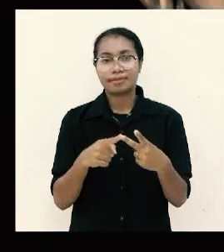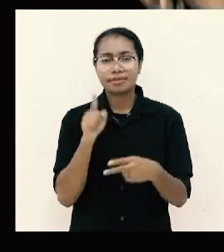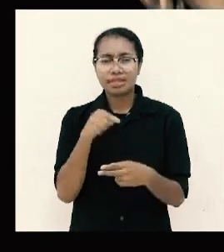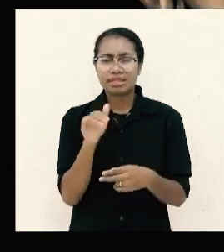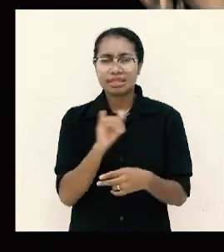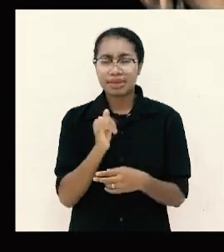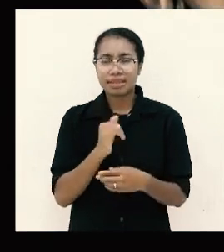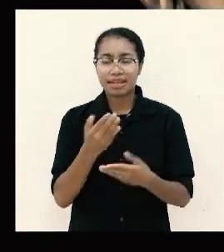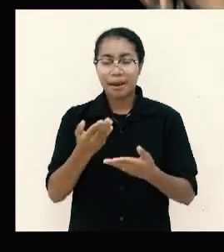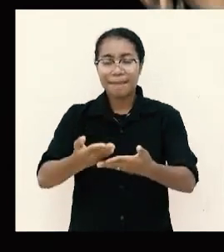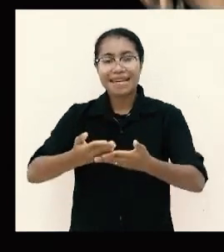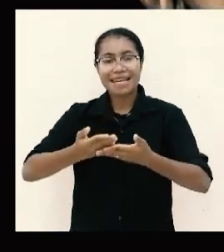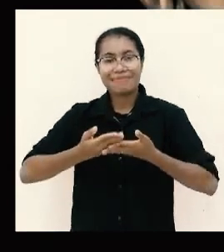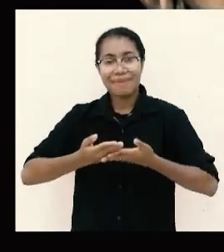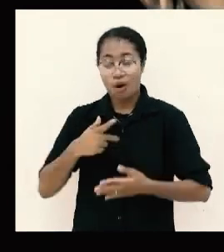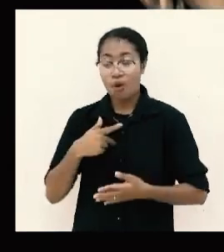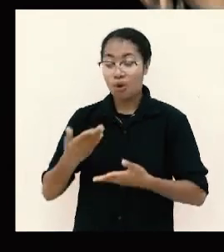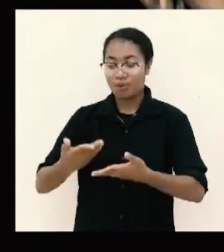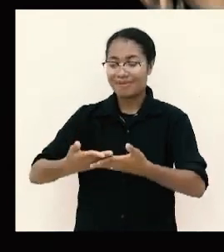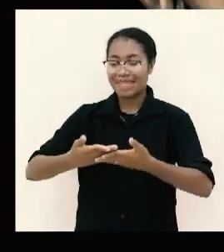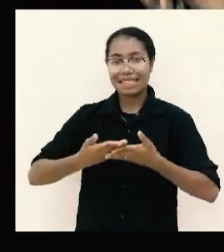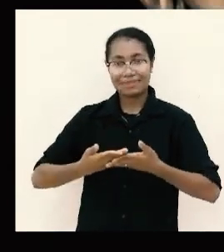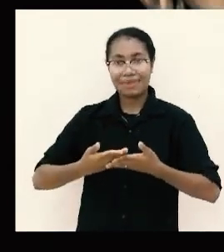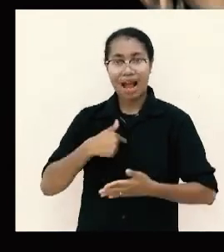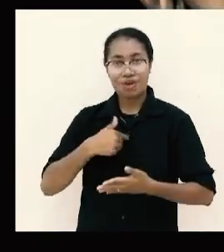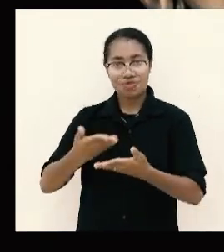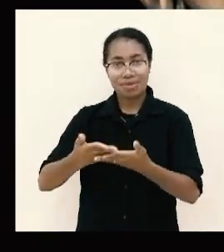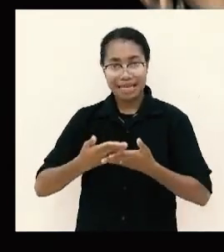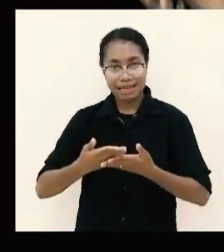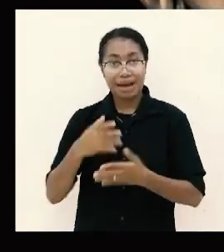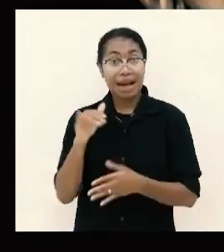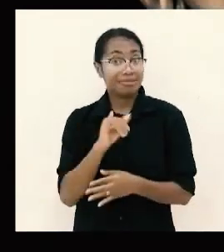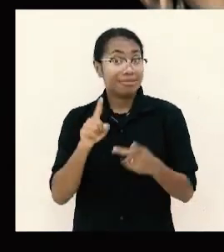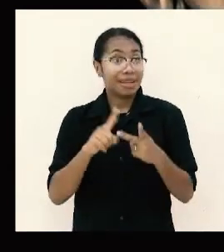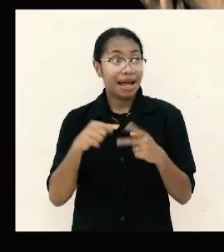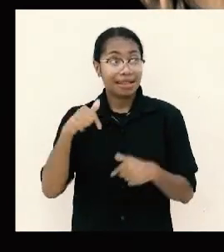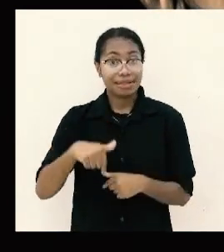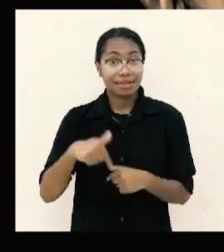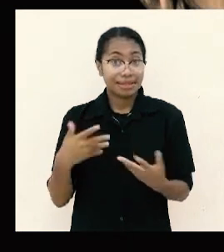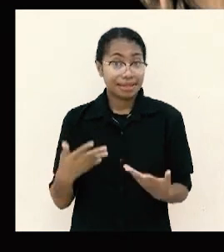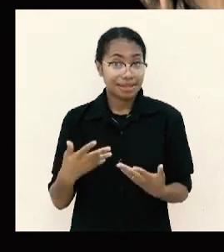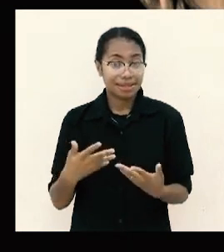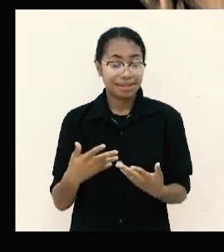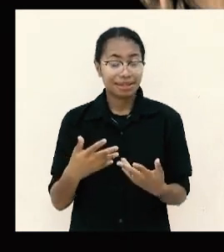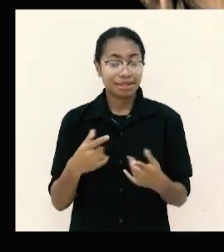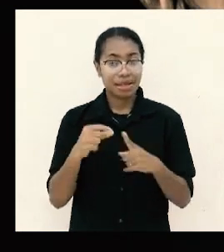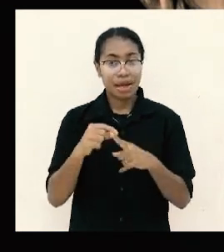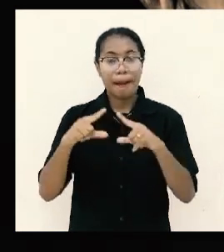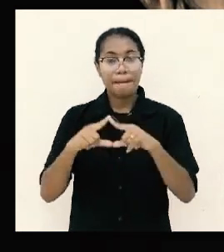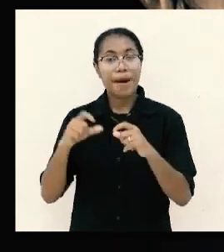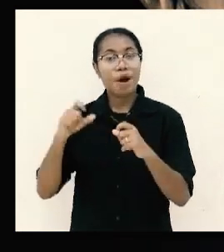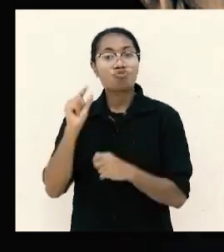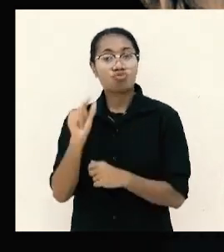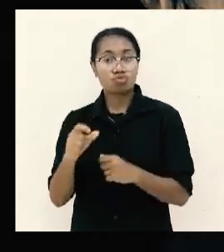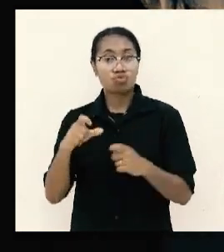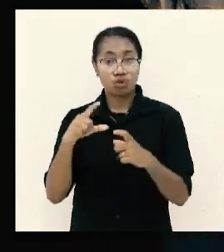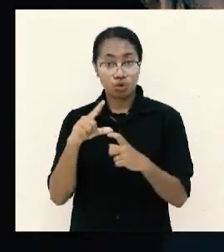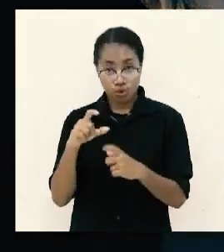dalam hal ini Paulus adalah penerimanya